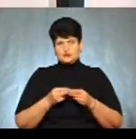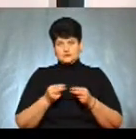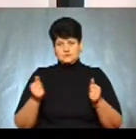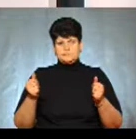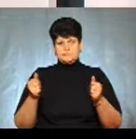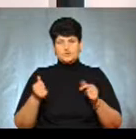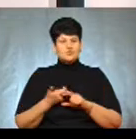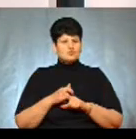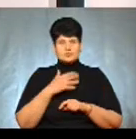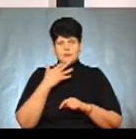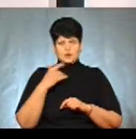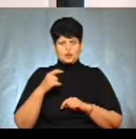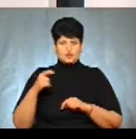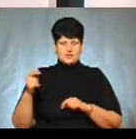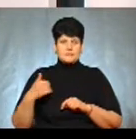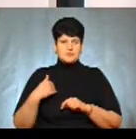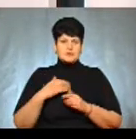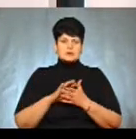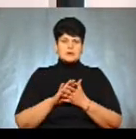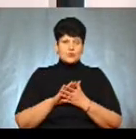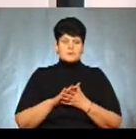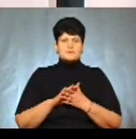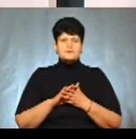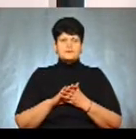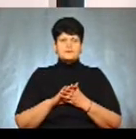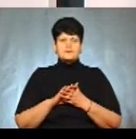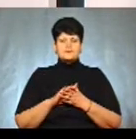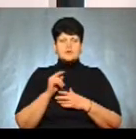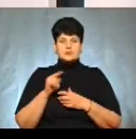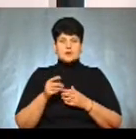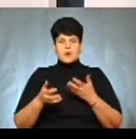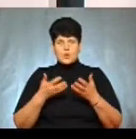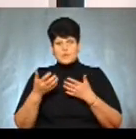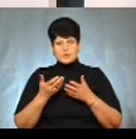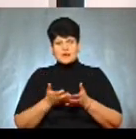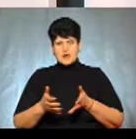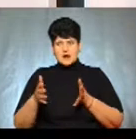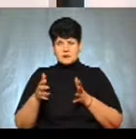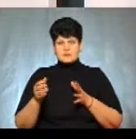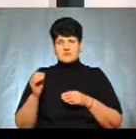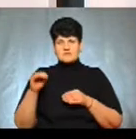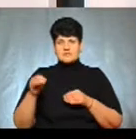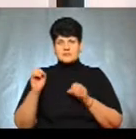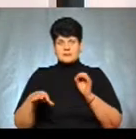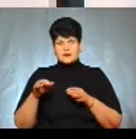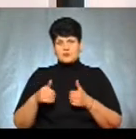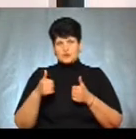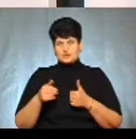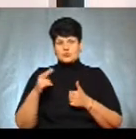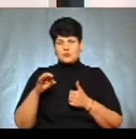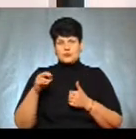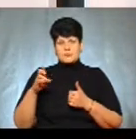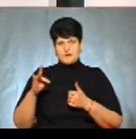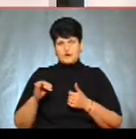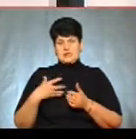Тобто, дуже багато людей, наскільки там моїх знайомих знайомих, вони купають у цій ями, і в ямах все перегниває, і мають хороше доброго для